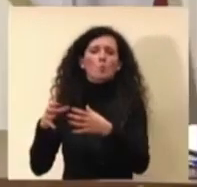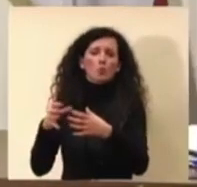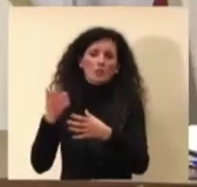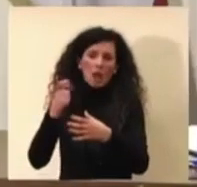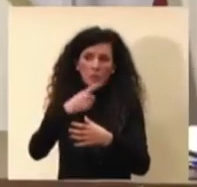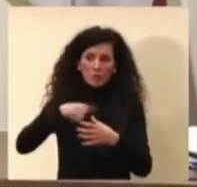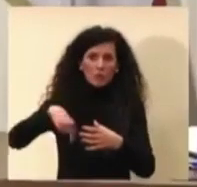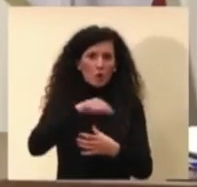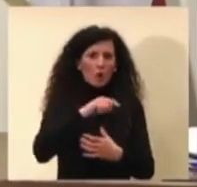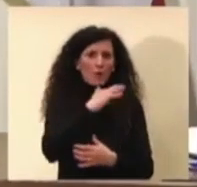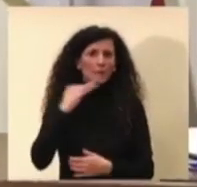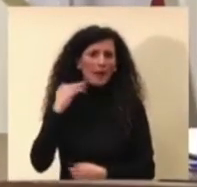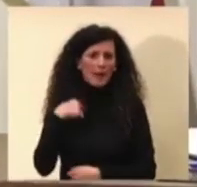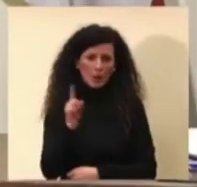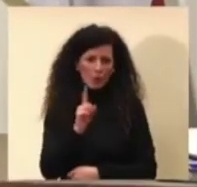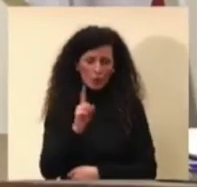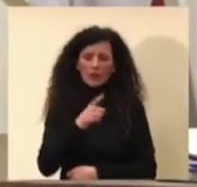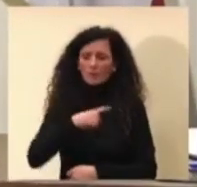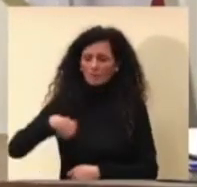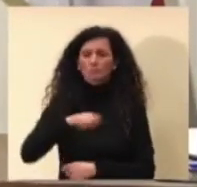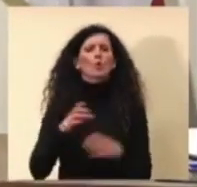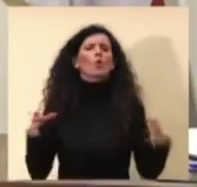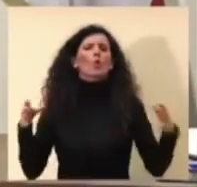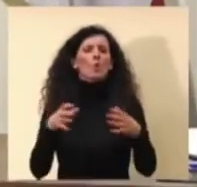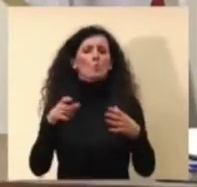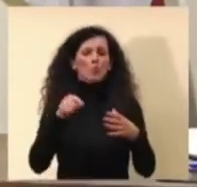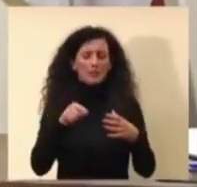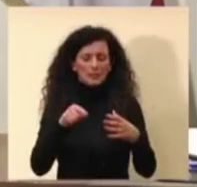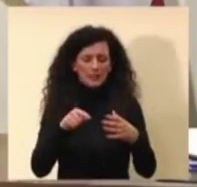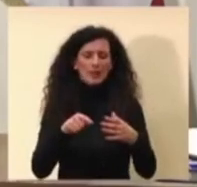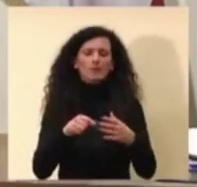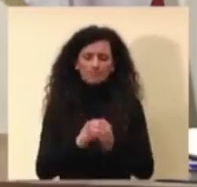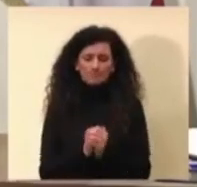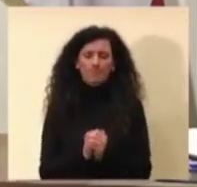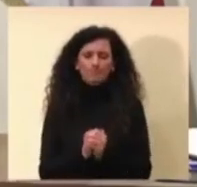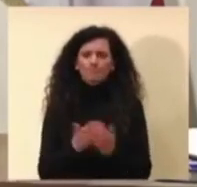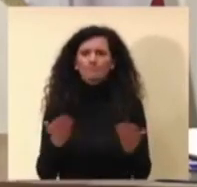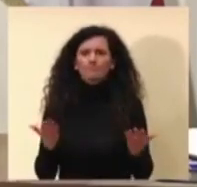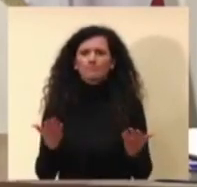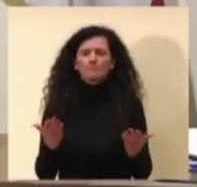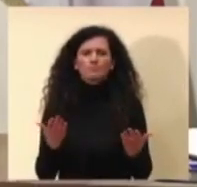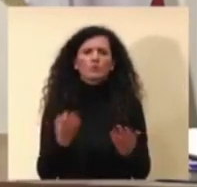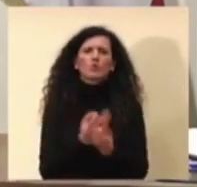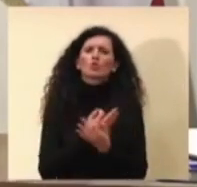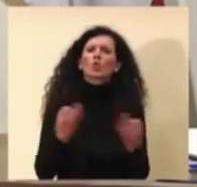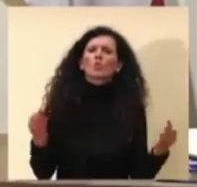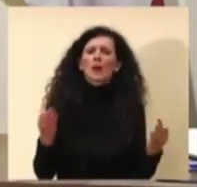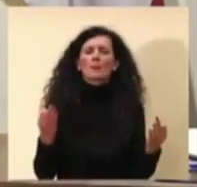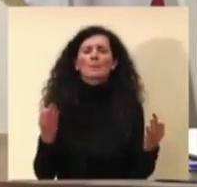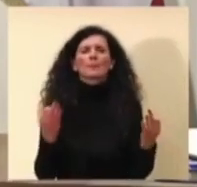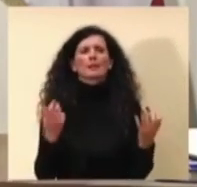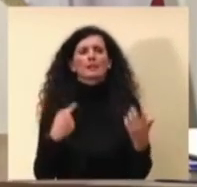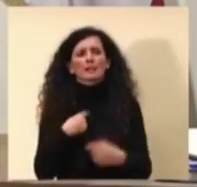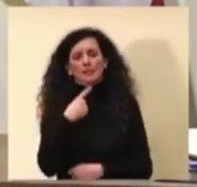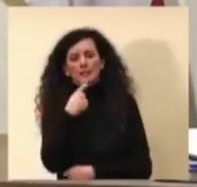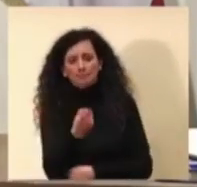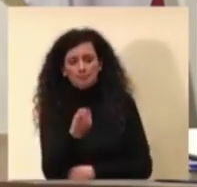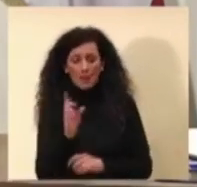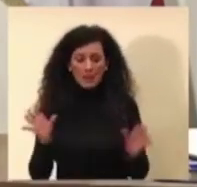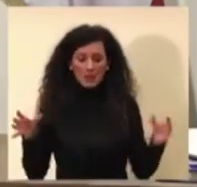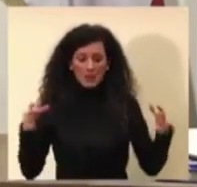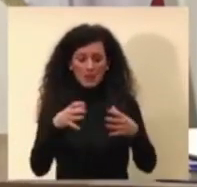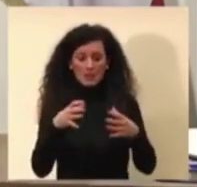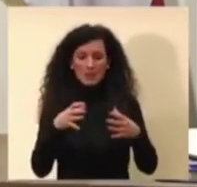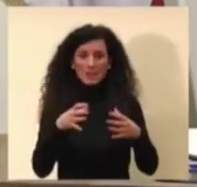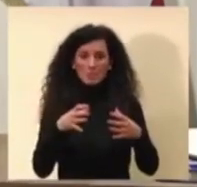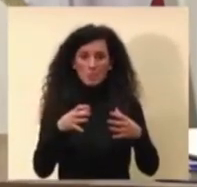in effetti è herd immunity. Il punto è che normalmente noi riteniamo che l'immunità di gregge si ottenga per